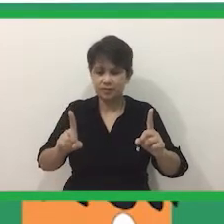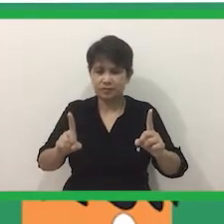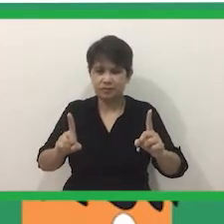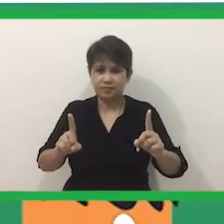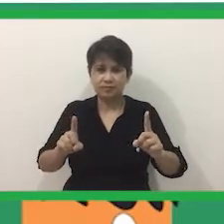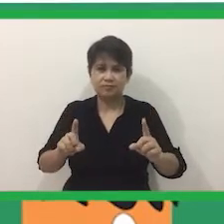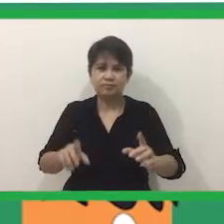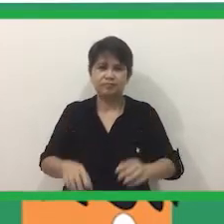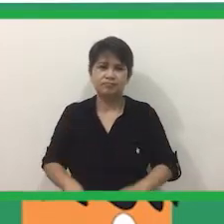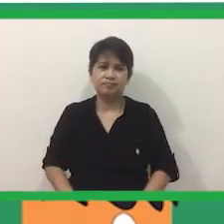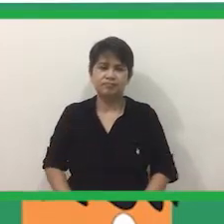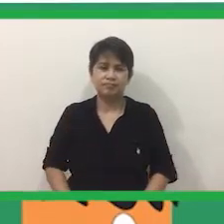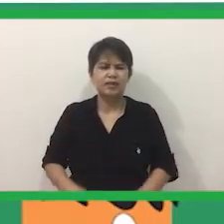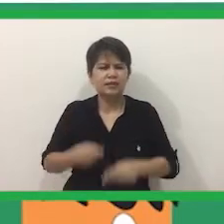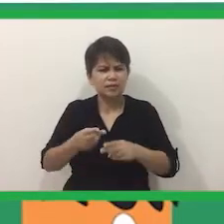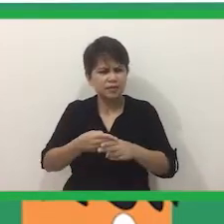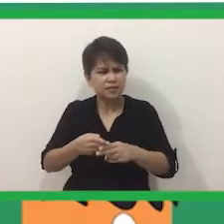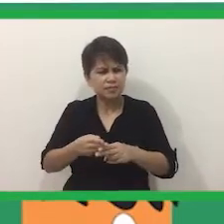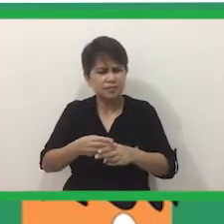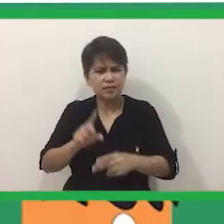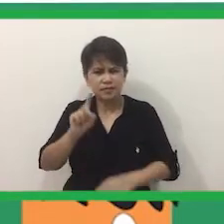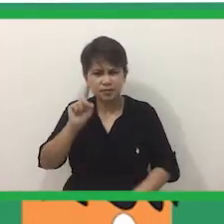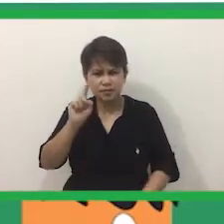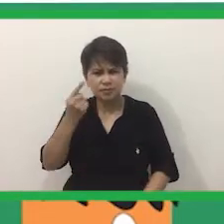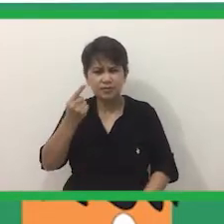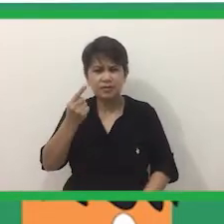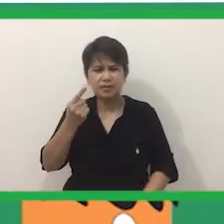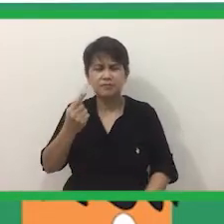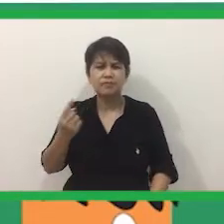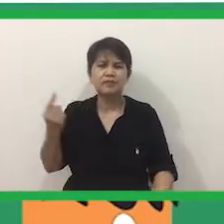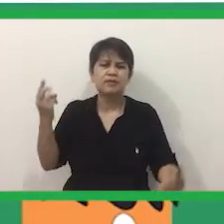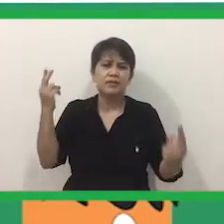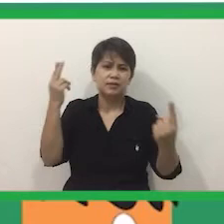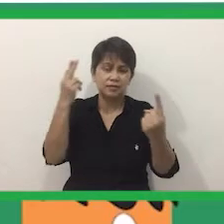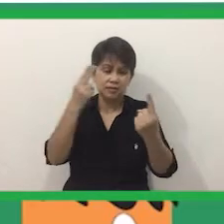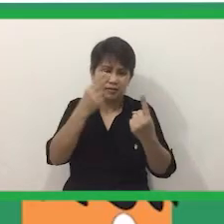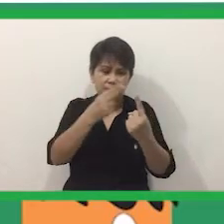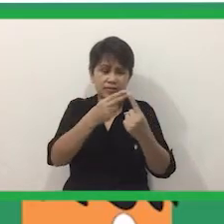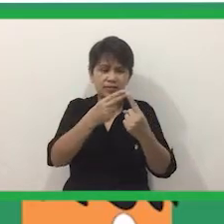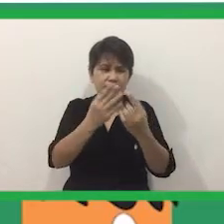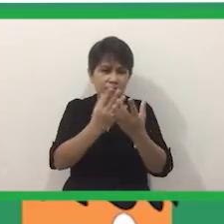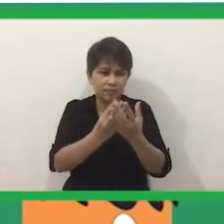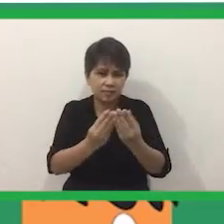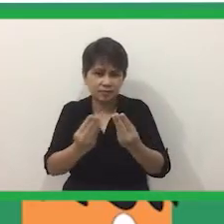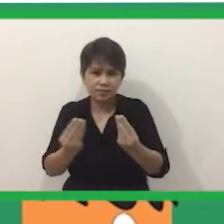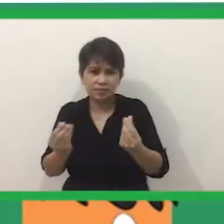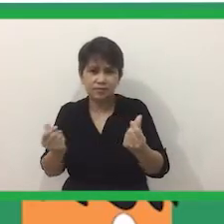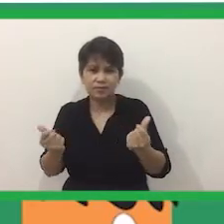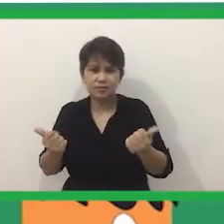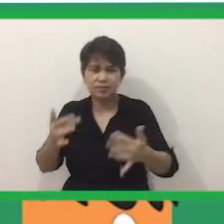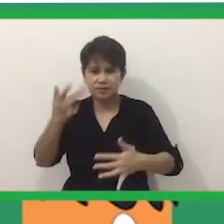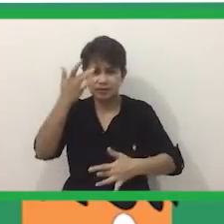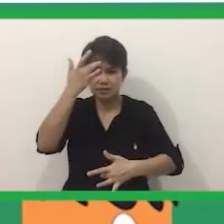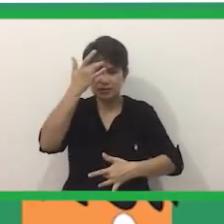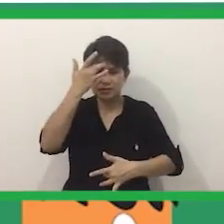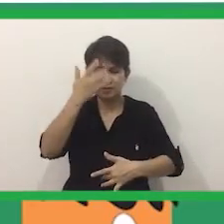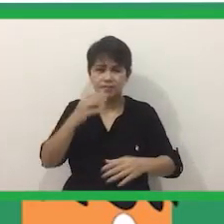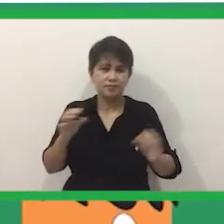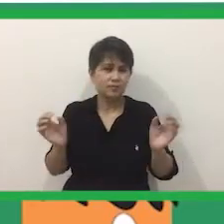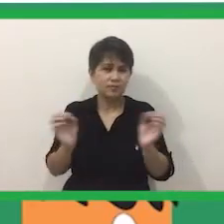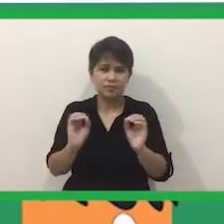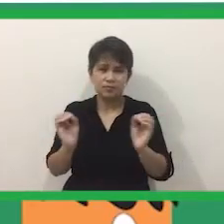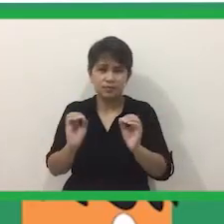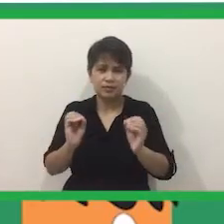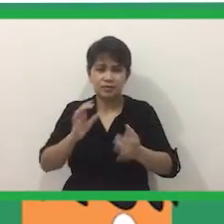isa Pansamantala Lang ito Hanggang Magamot Ang mga may sakit At mawala na